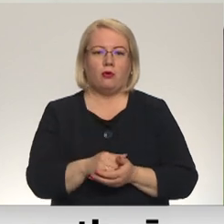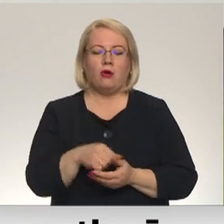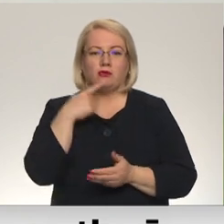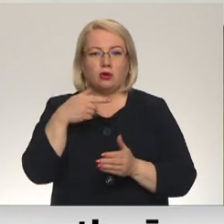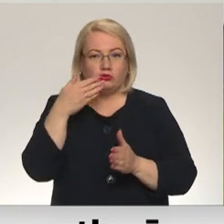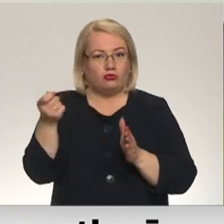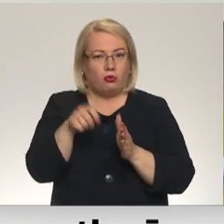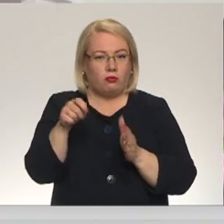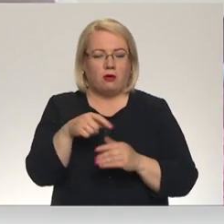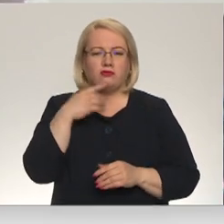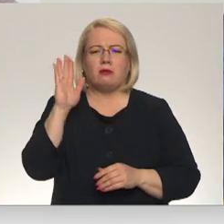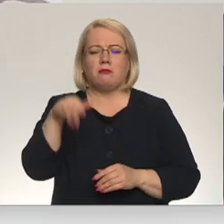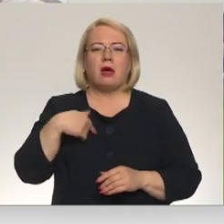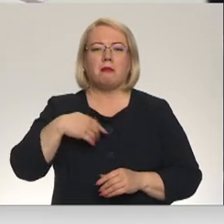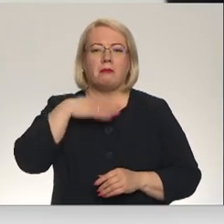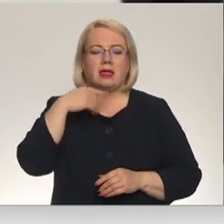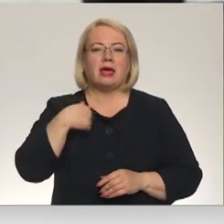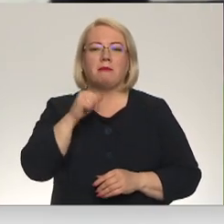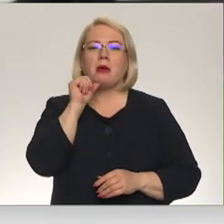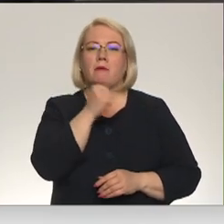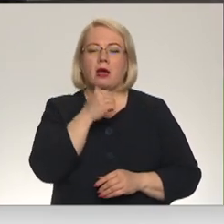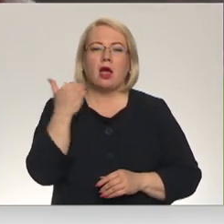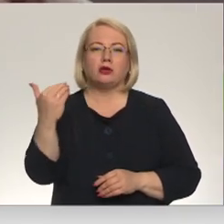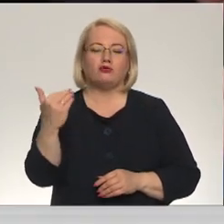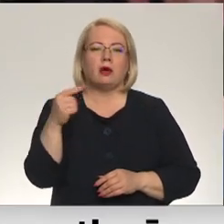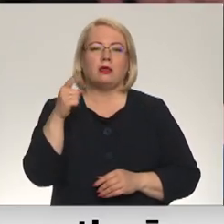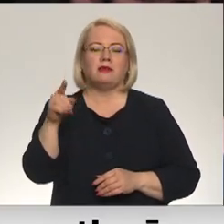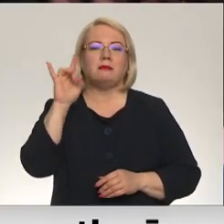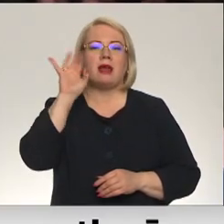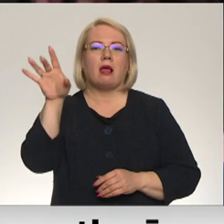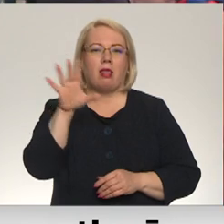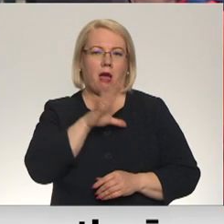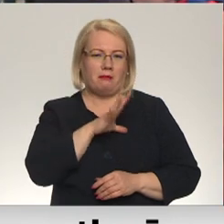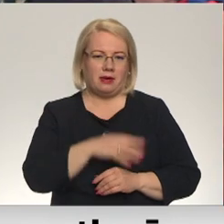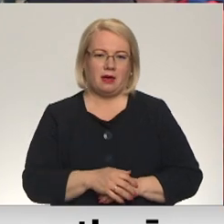kādīt? Nē, man pietiek, es gribēju pagašot, izslavēt to, reklāt.